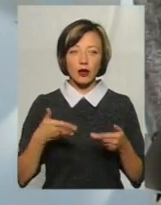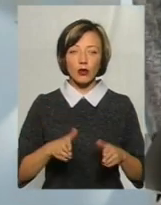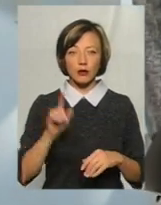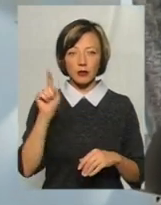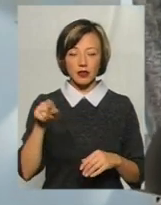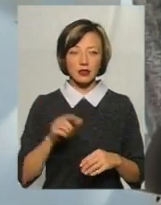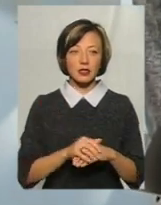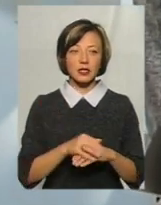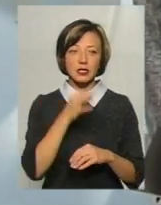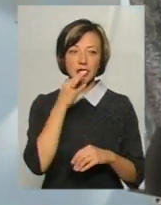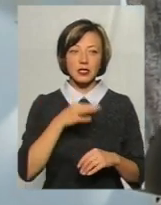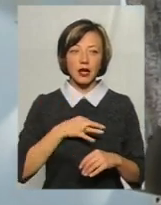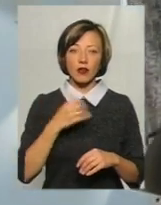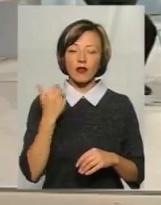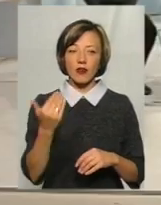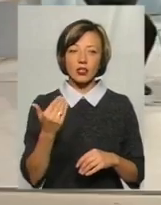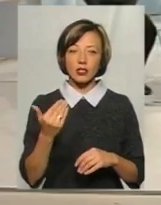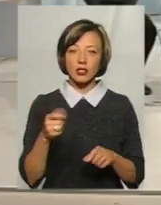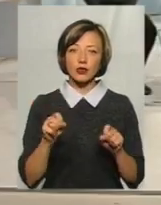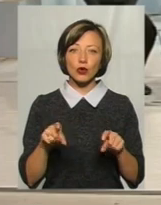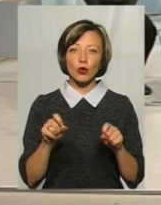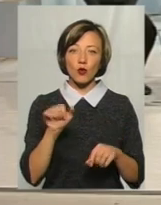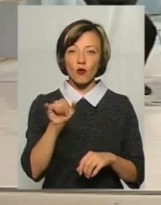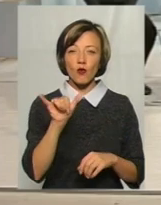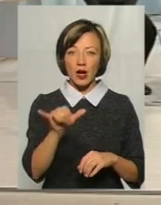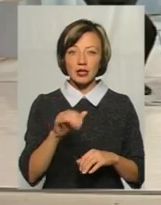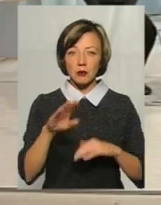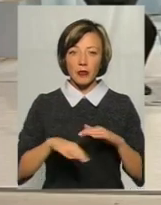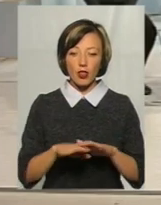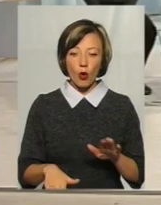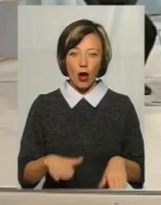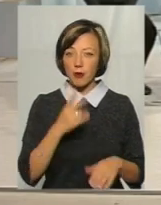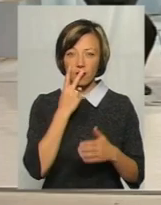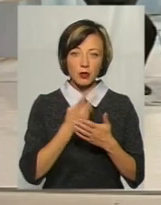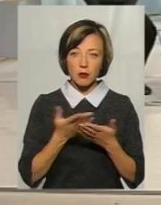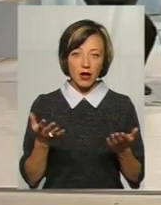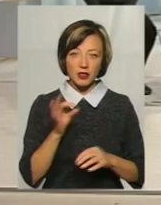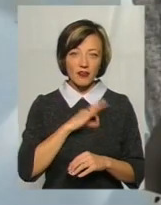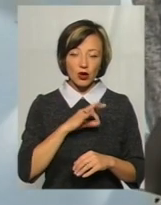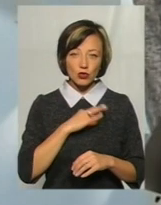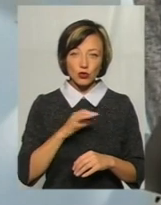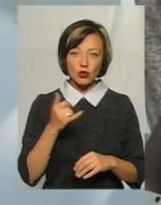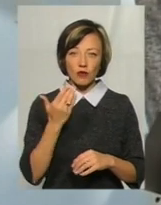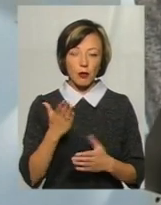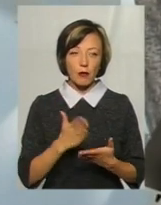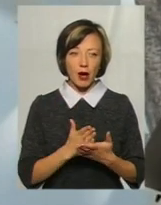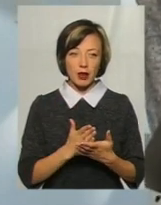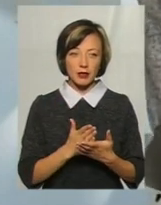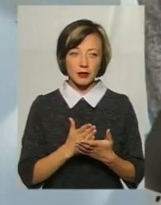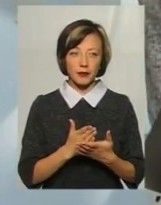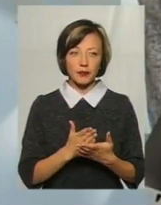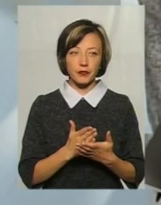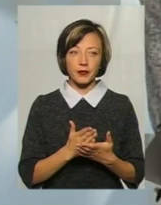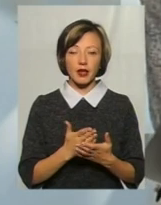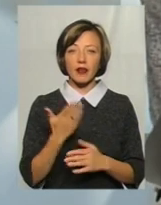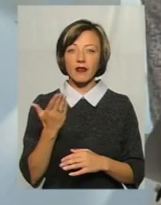сказали, що ваше золото в вас під ногами, а ви не бачите, не використовуєте те, що маєте. Ви,